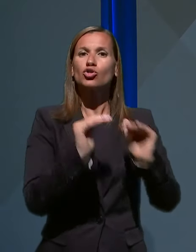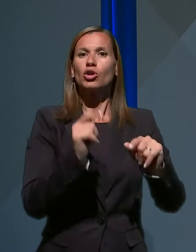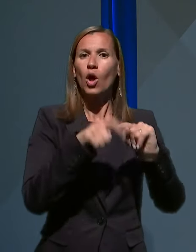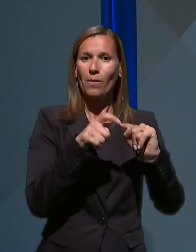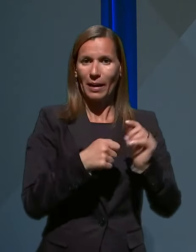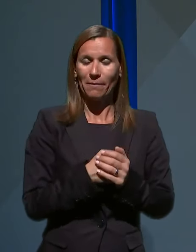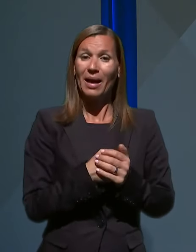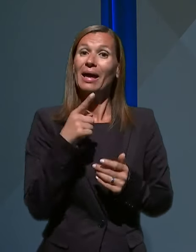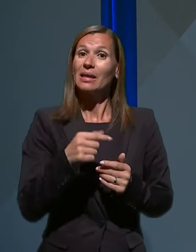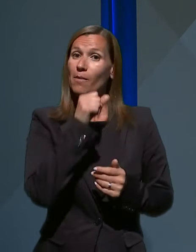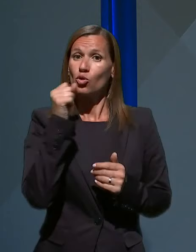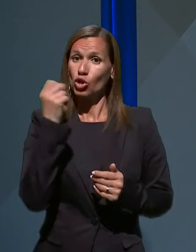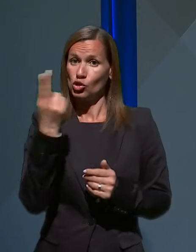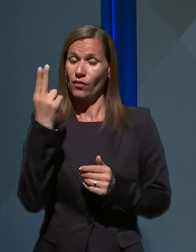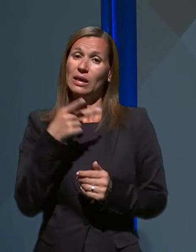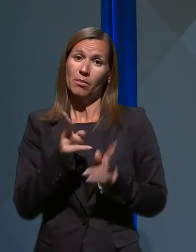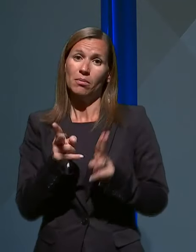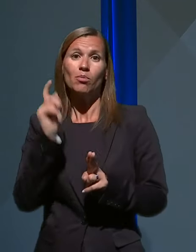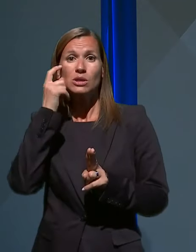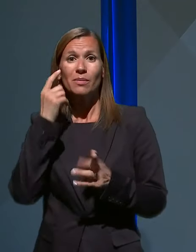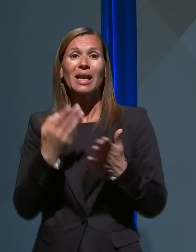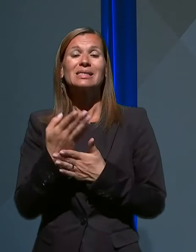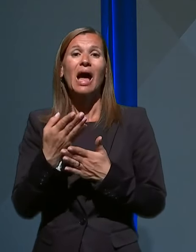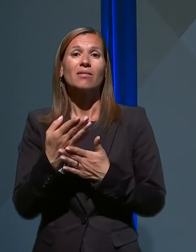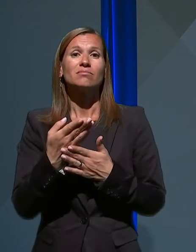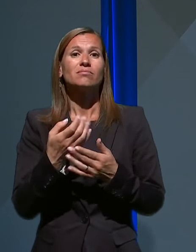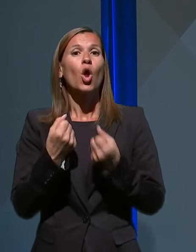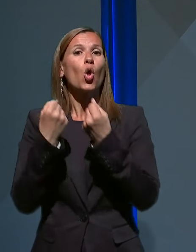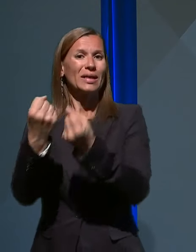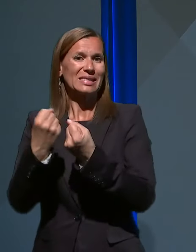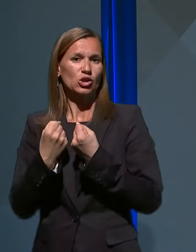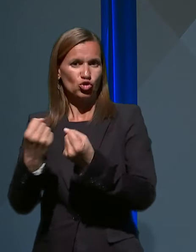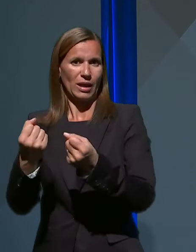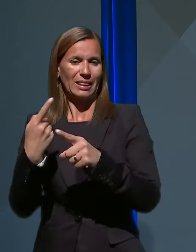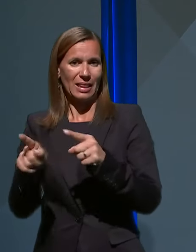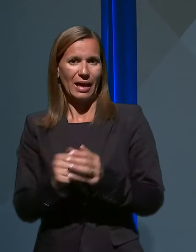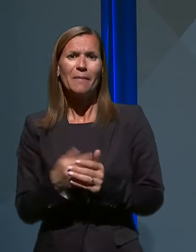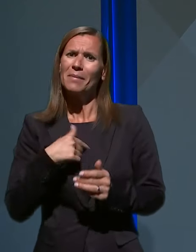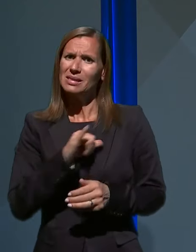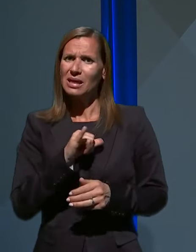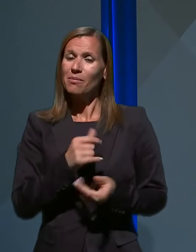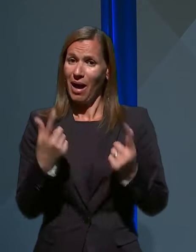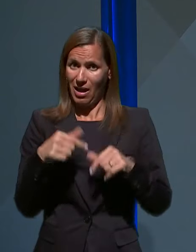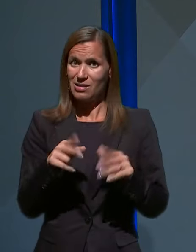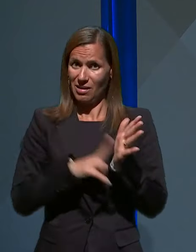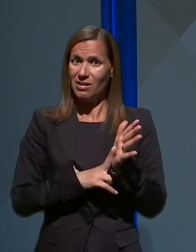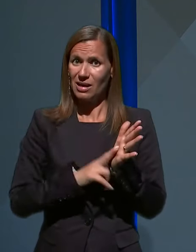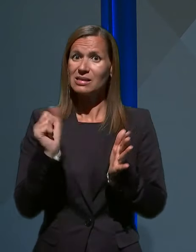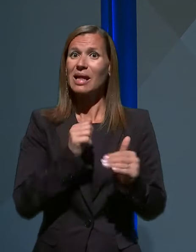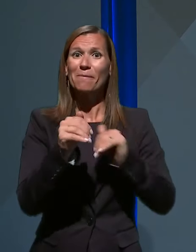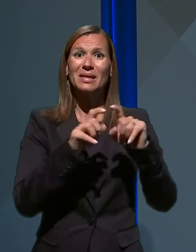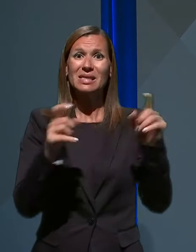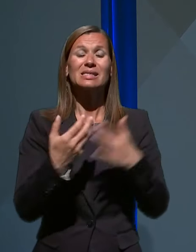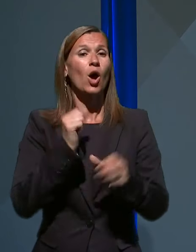pošta Slovenije pa bi poskrbela za logistični del. Zanima me, ali drži, da je ministrstvo za